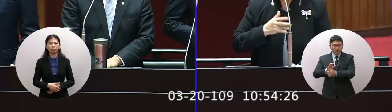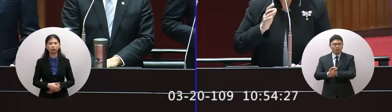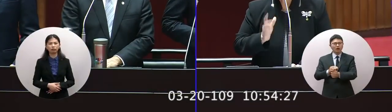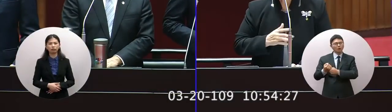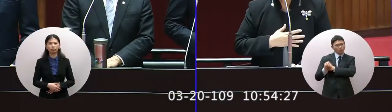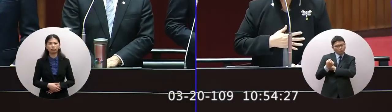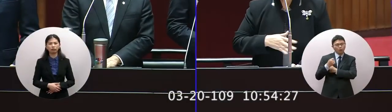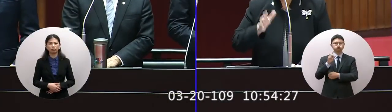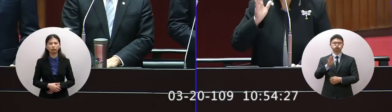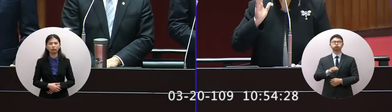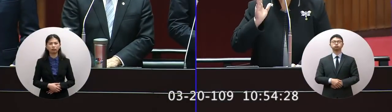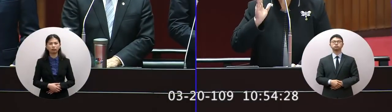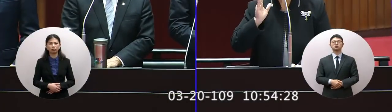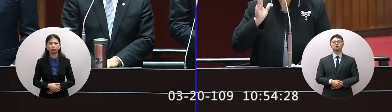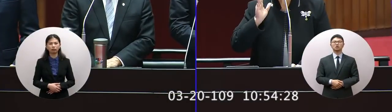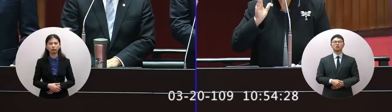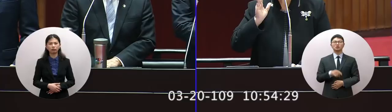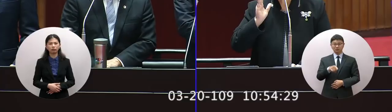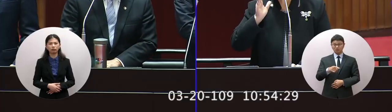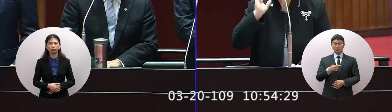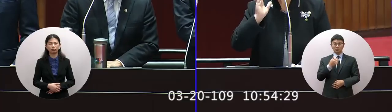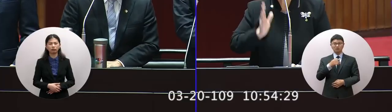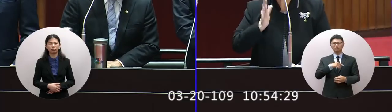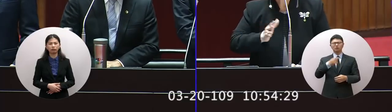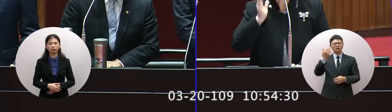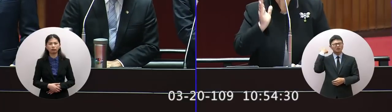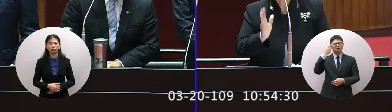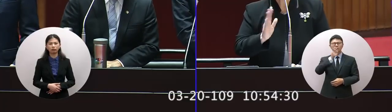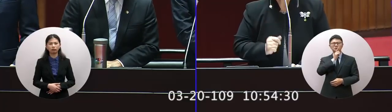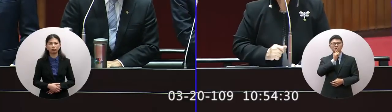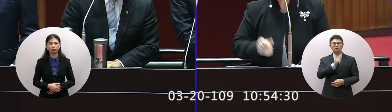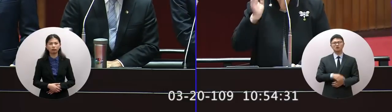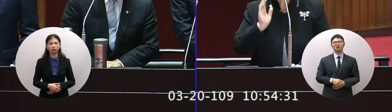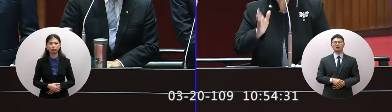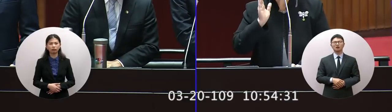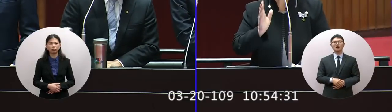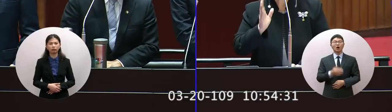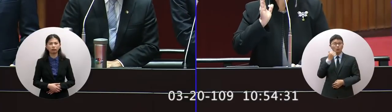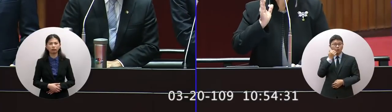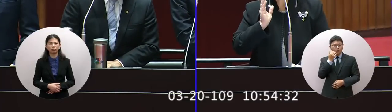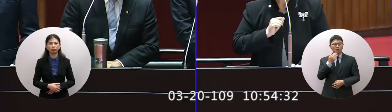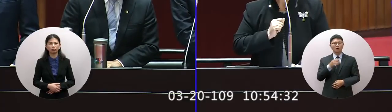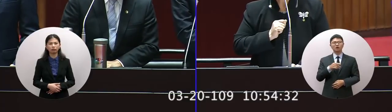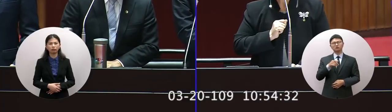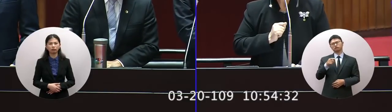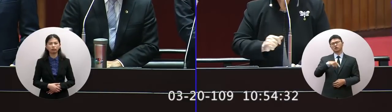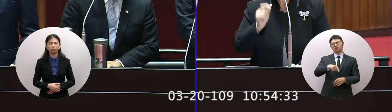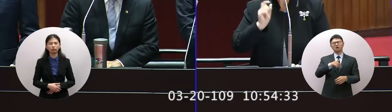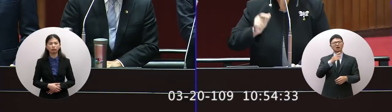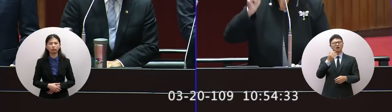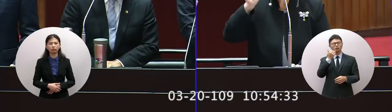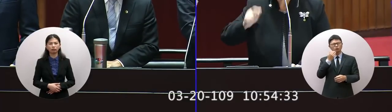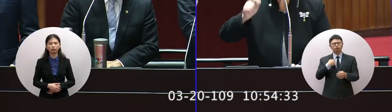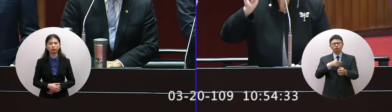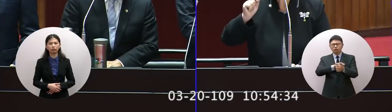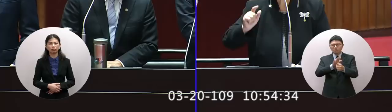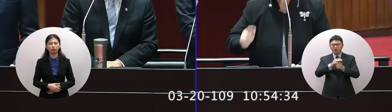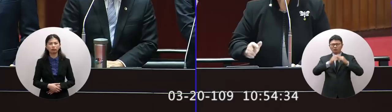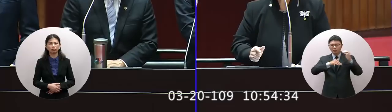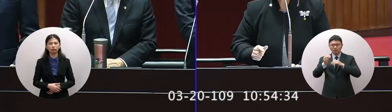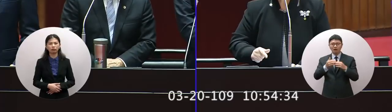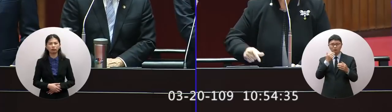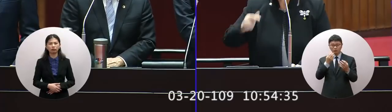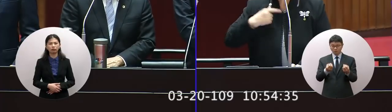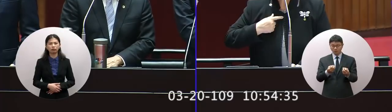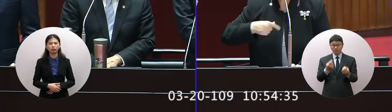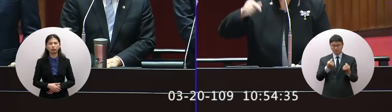名人家說怕不怕北部山怕不怕北部山北部也不怕怕壞這就是說我們的國家無